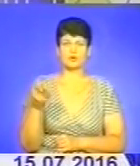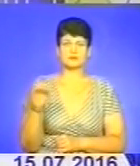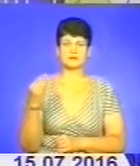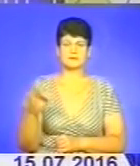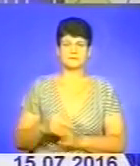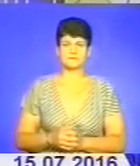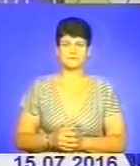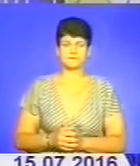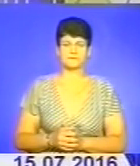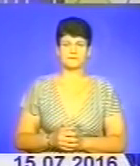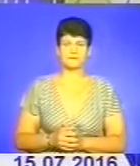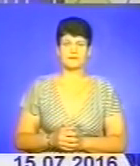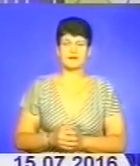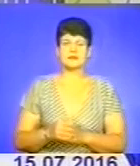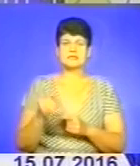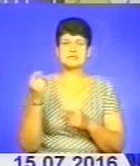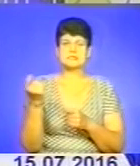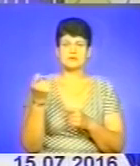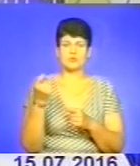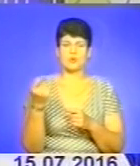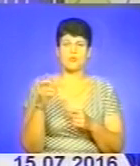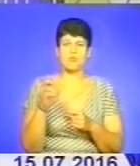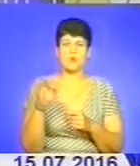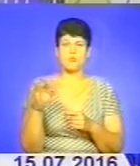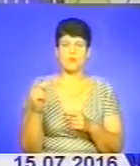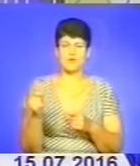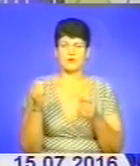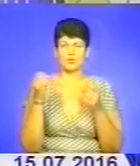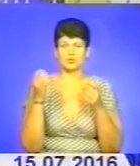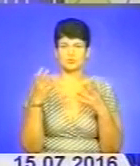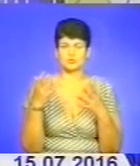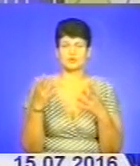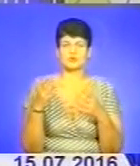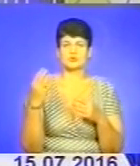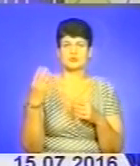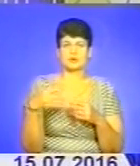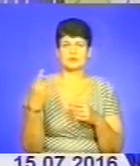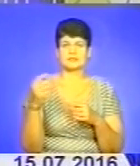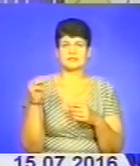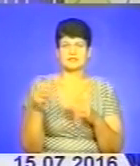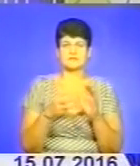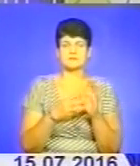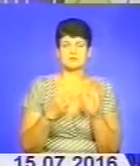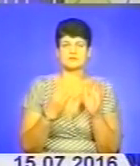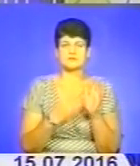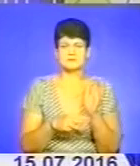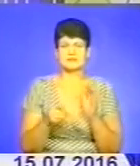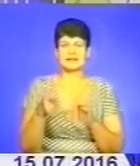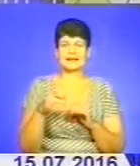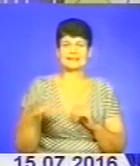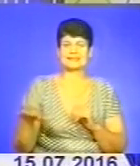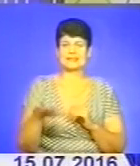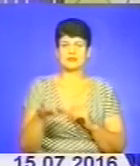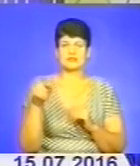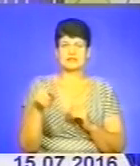Зернових і зернобубових, технічних і всіх культур засіяна площа 42 тисяча 880 гектарів, що на